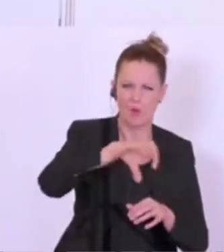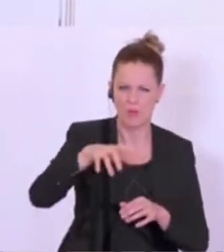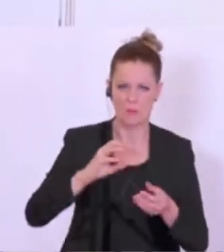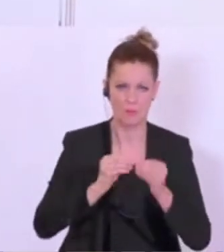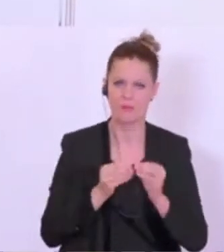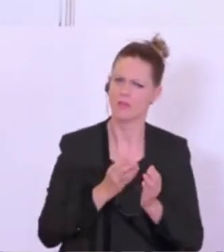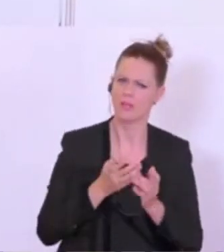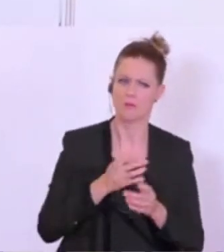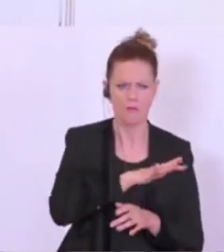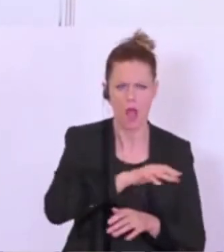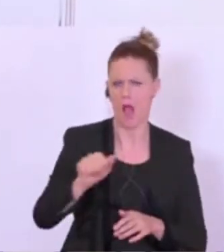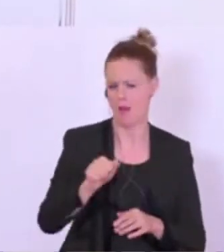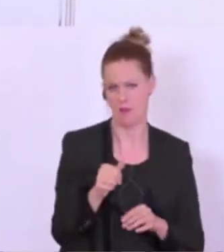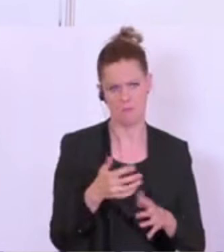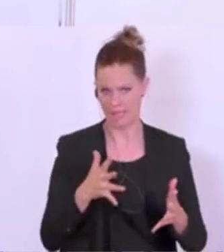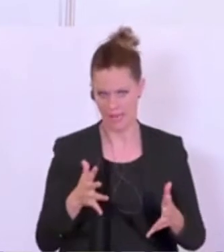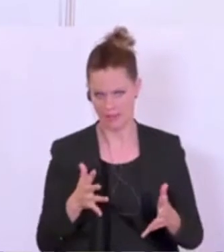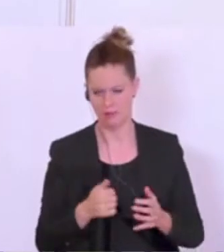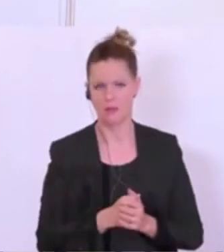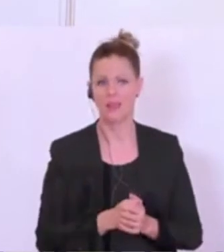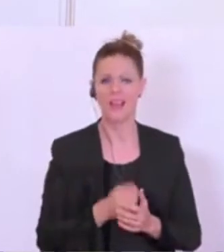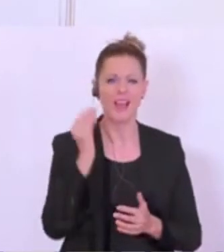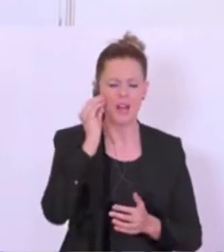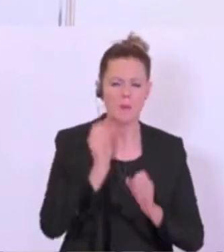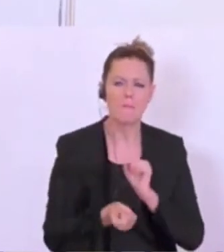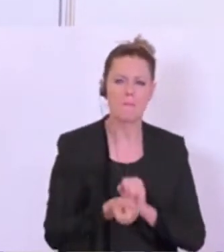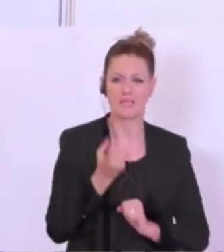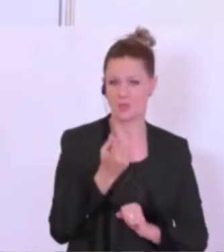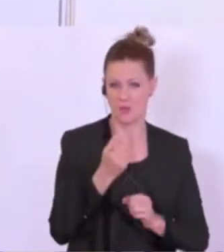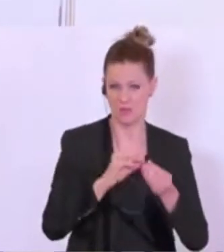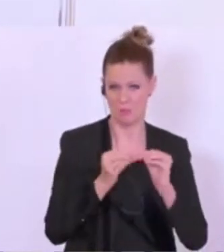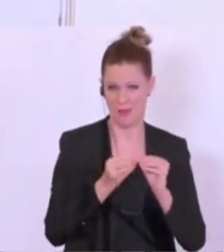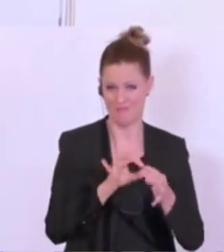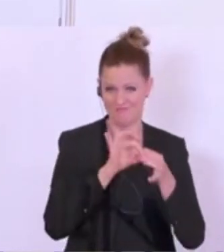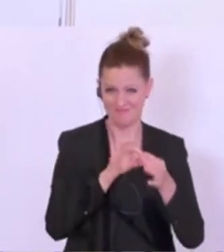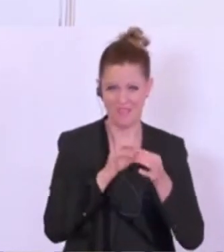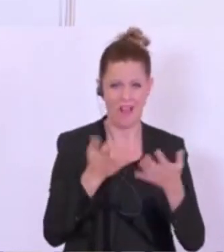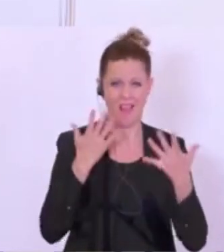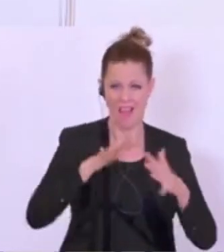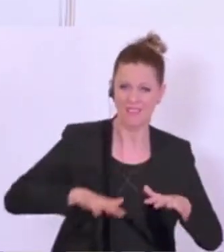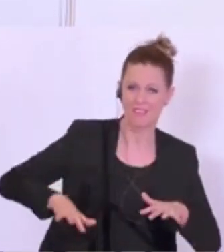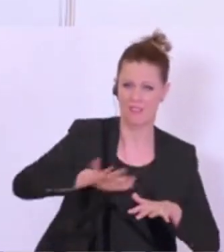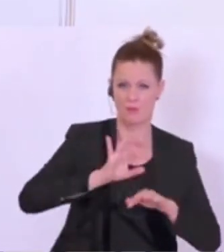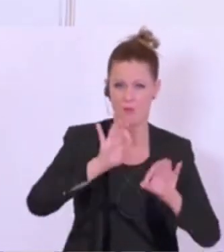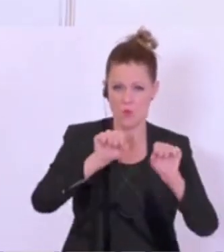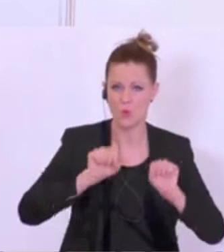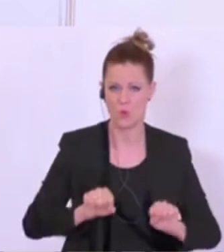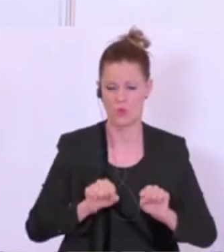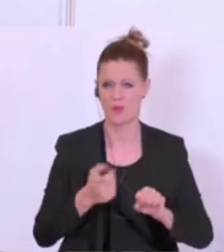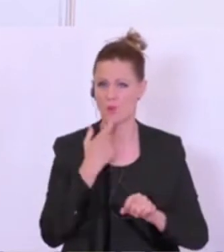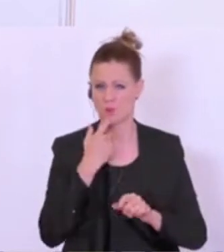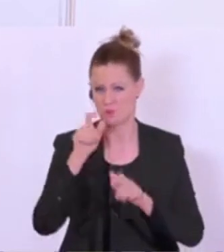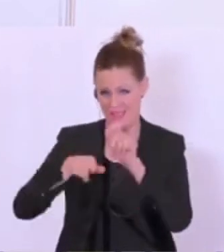als durchgängiges Problem für Unternehmen herausgestellt. Ich glaube, das ist vor allem ein Problem noch im ländlichen Raum für die Kundinnen und Kunden, für die